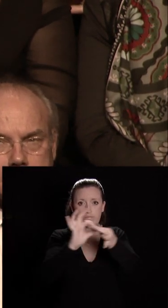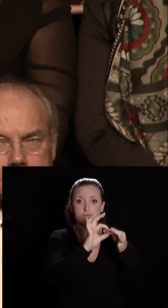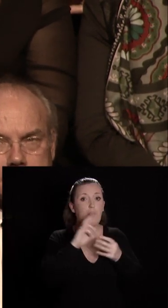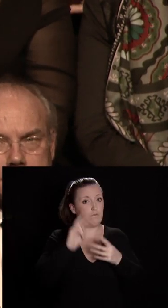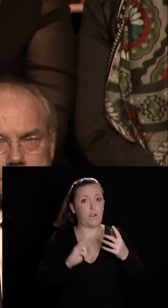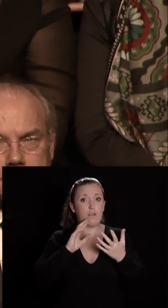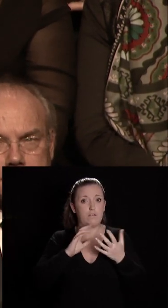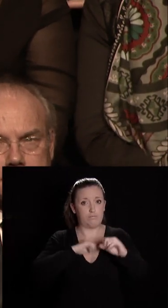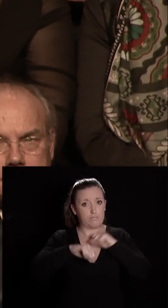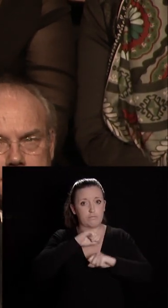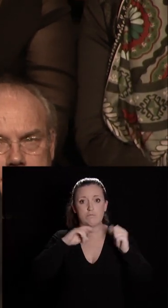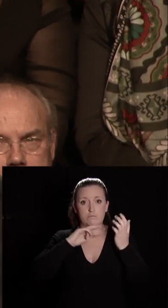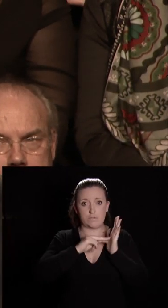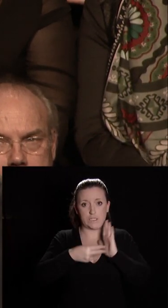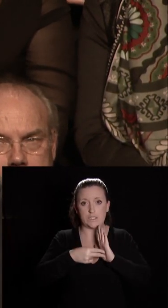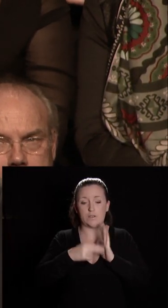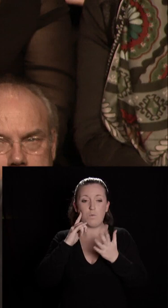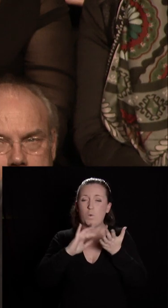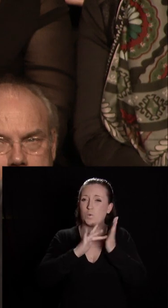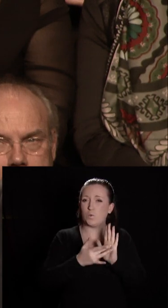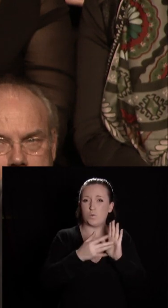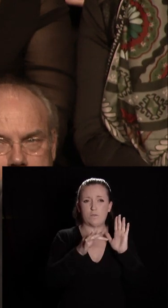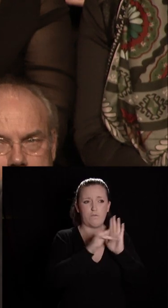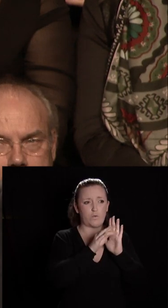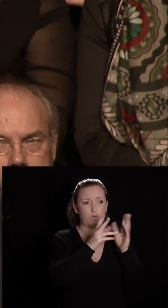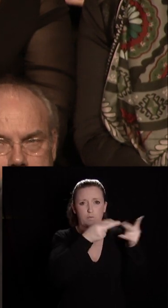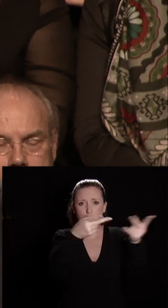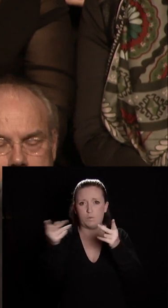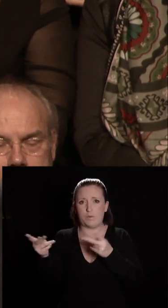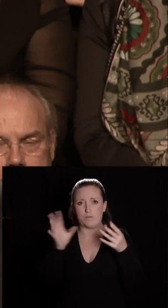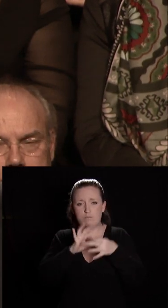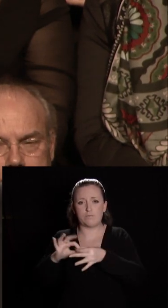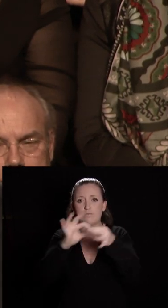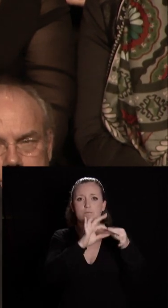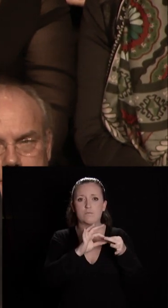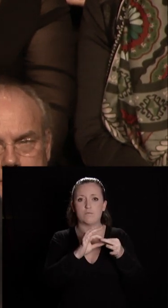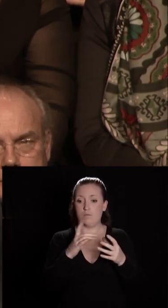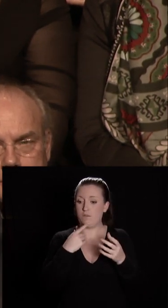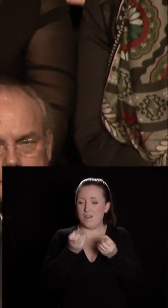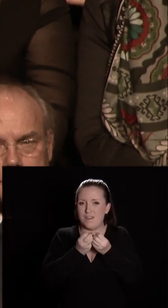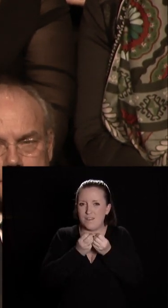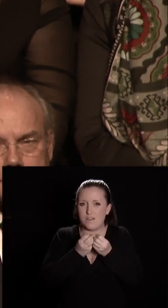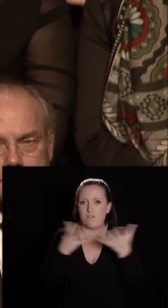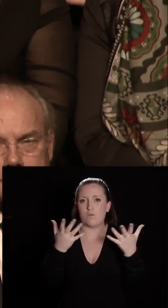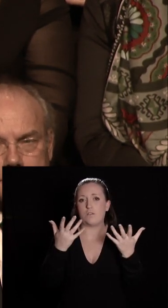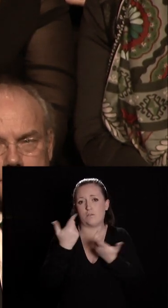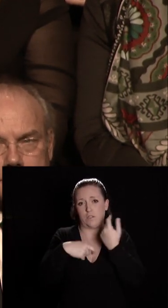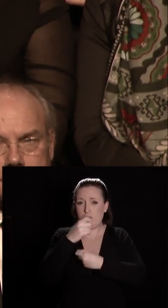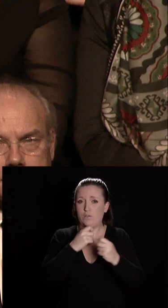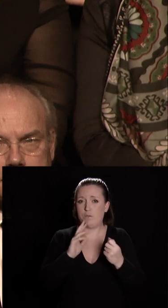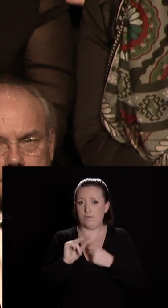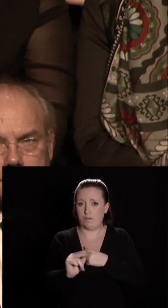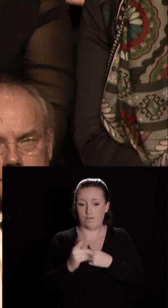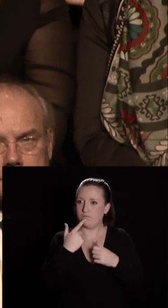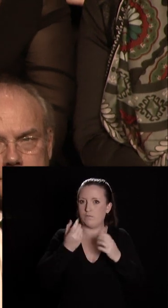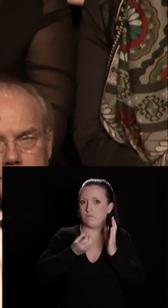technique de la gestion de toutes les grandes fonctions de l'espace public. C'est un levier de croissance économique, il correspond à une idée